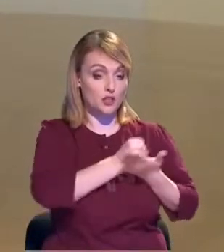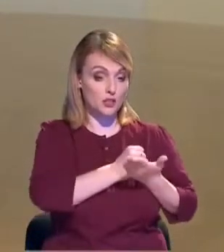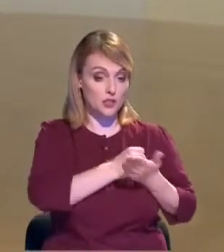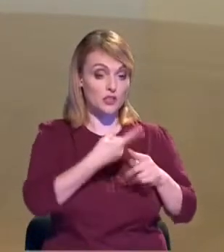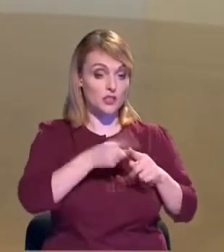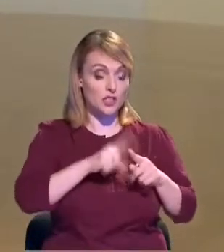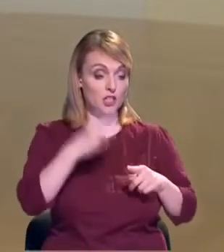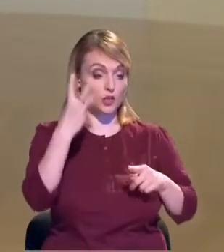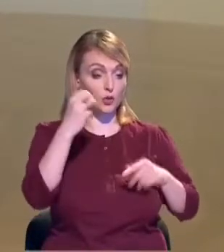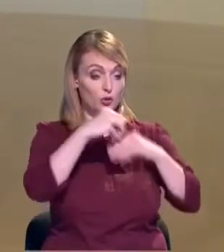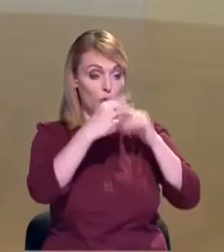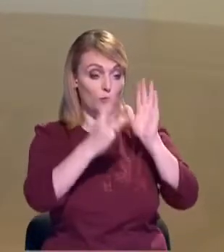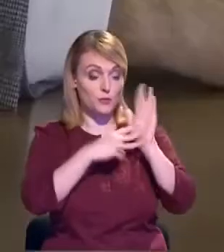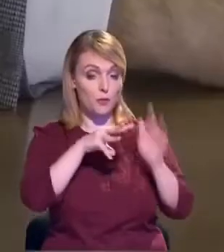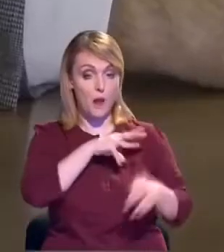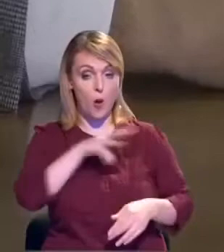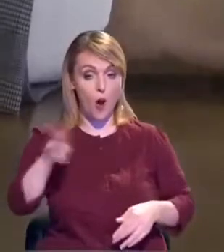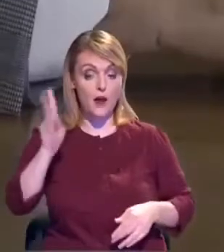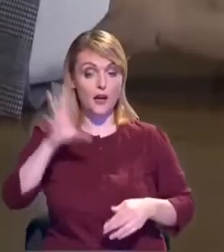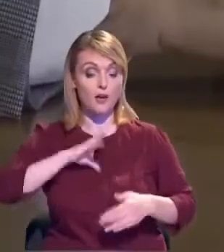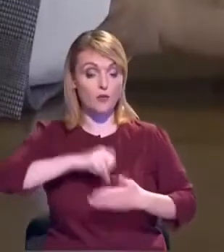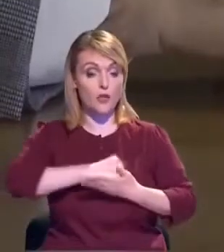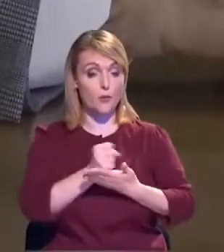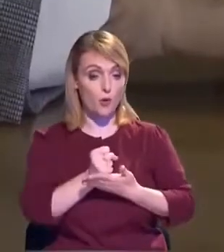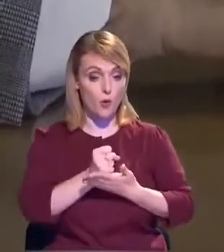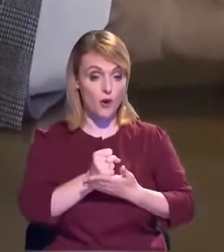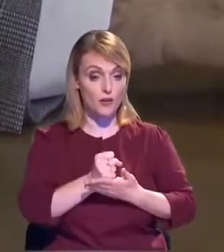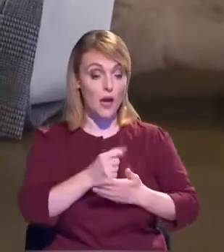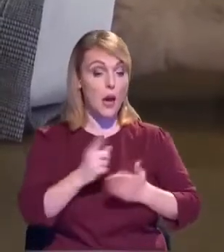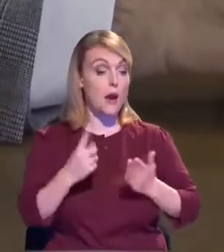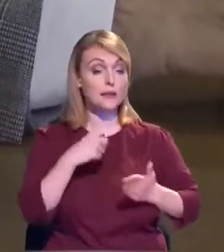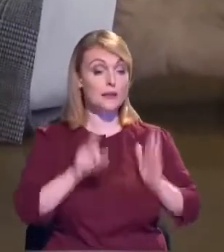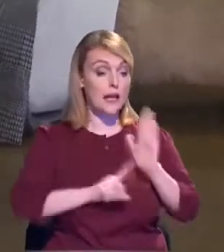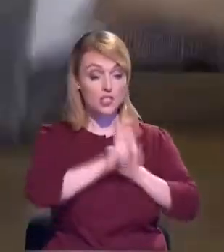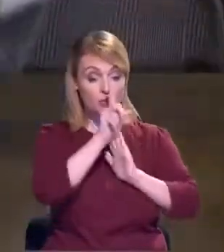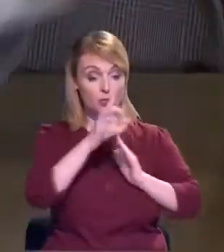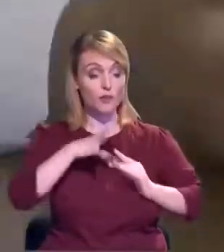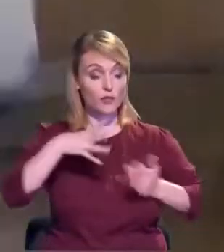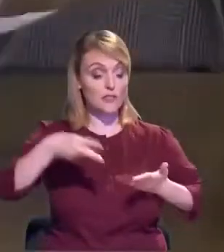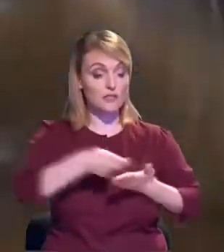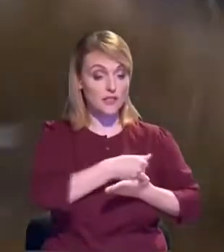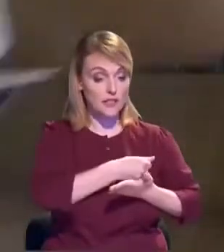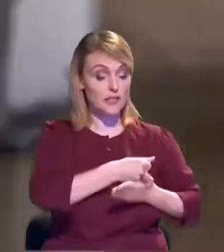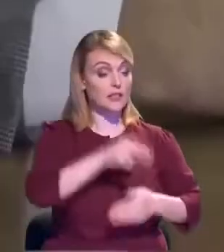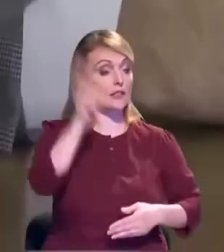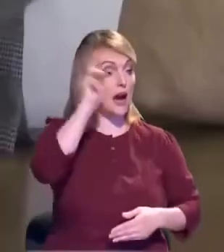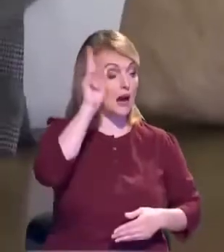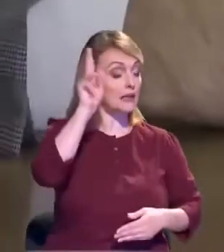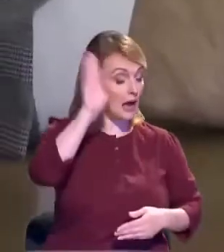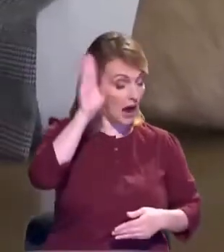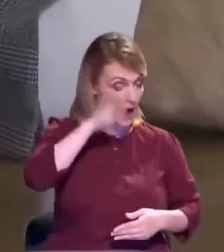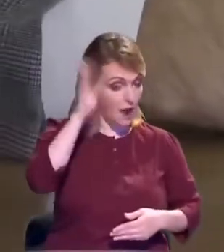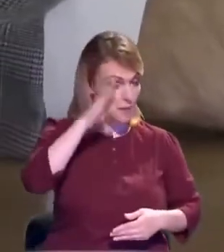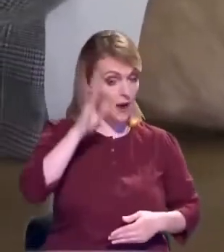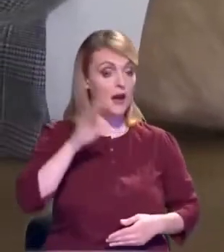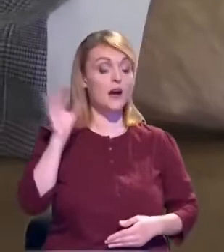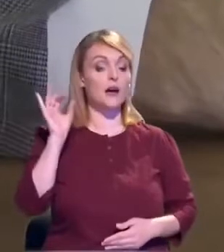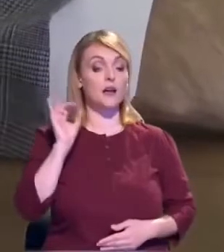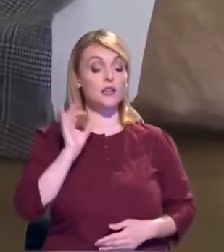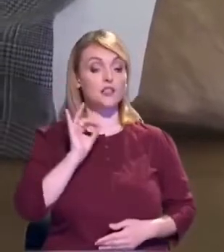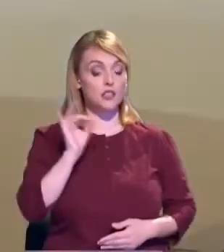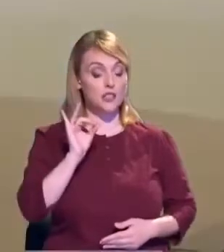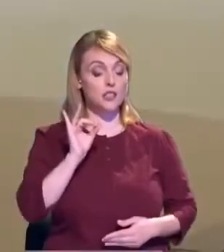218 milioane de lei aprobați, prioritar s-au investit în apă și sanitație. În general, la Fonda au fost